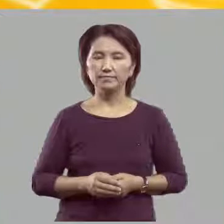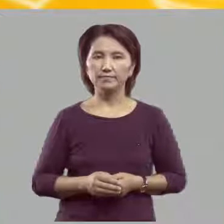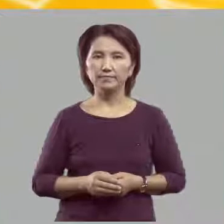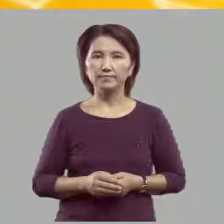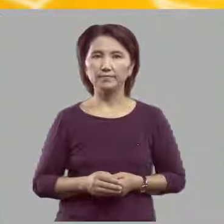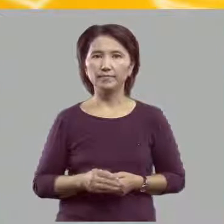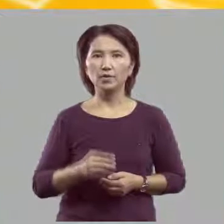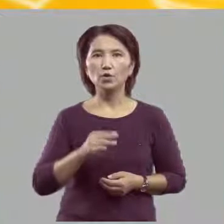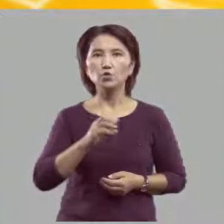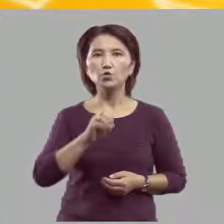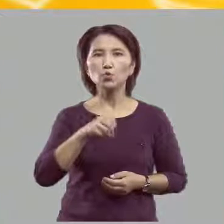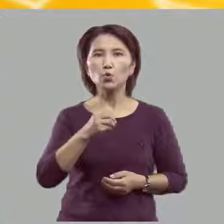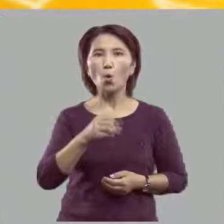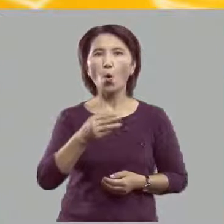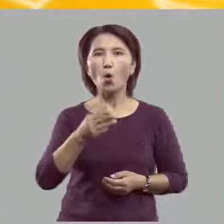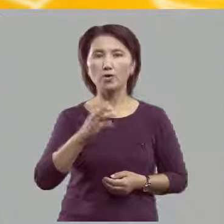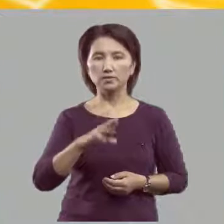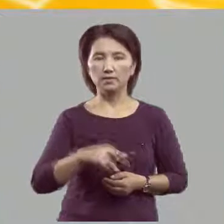Тётя.